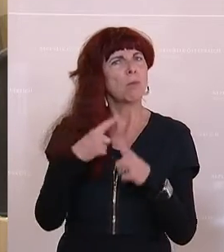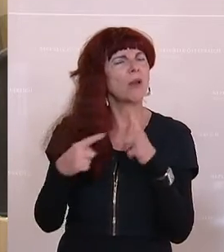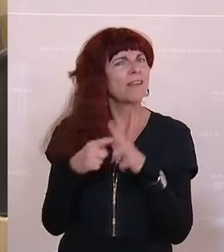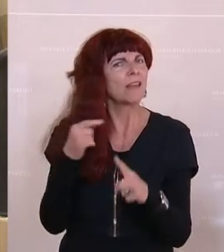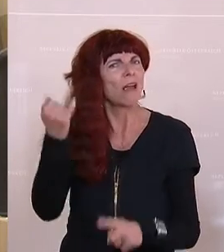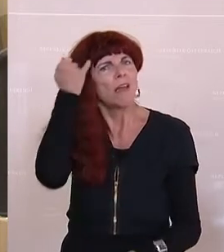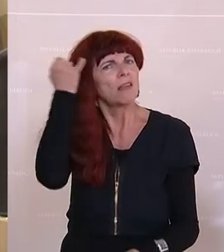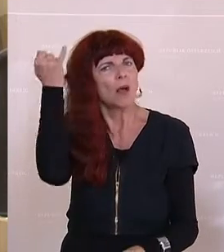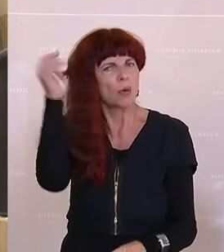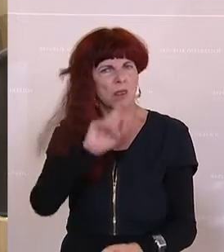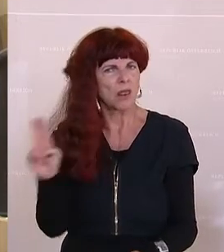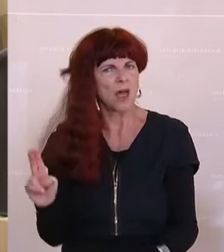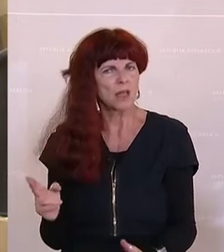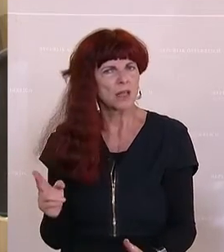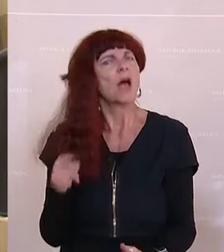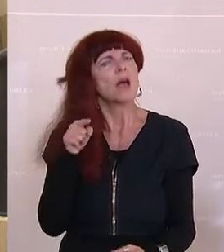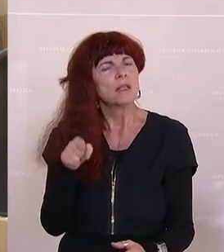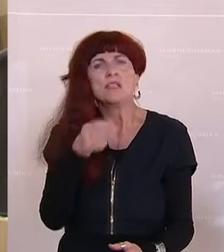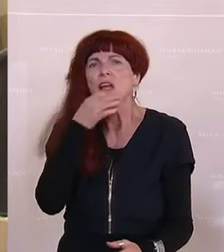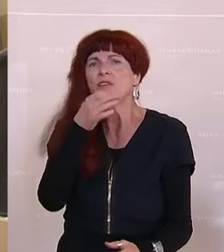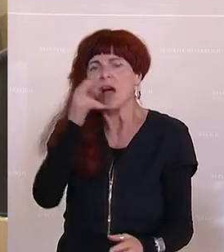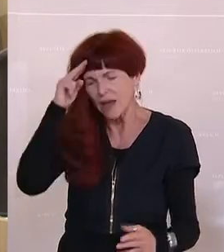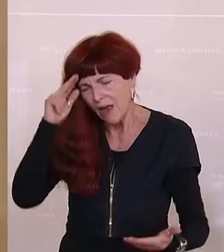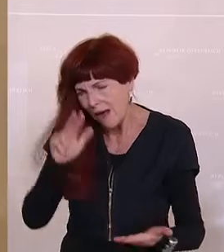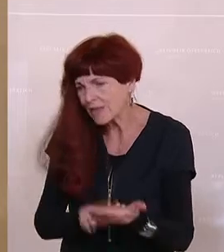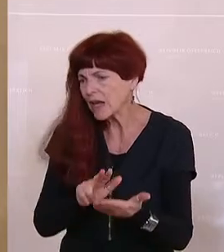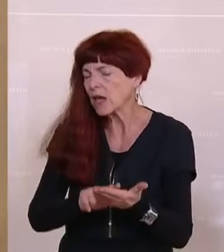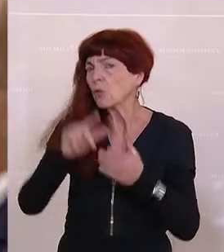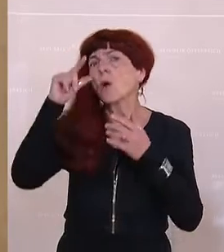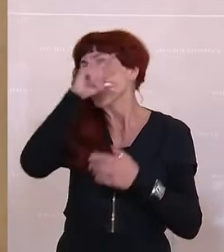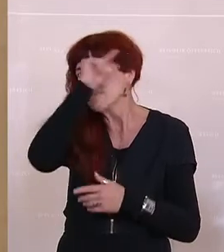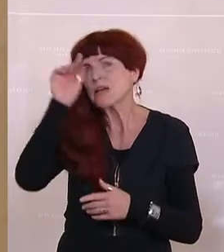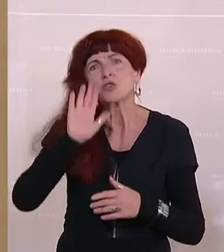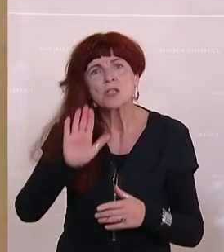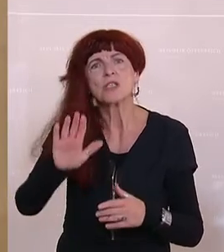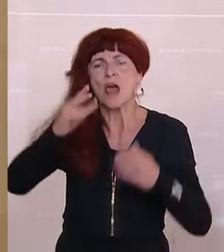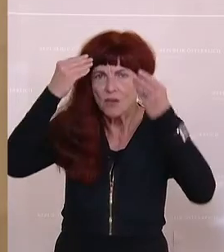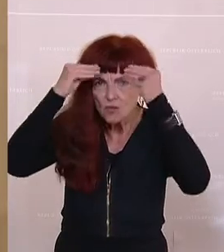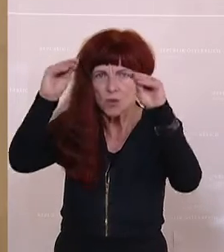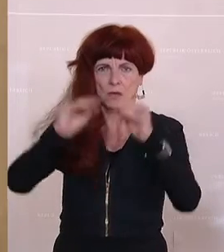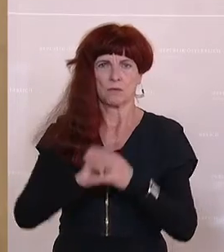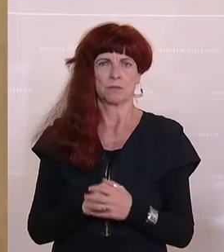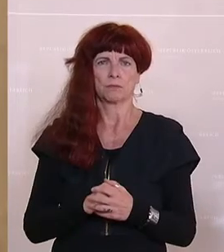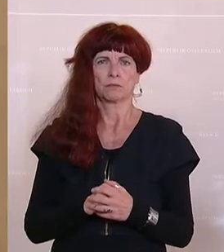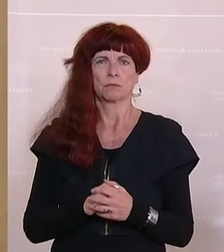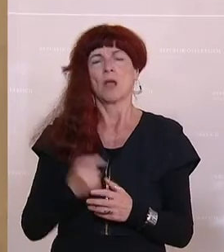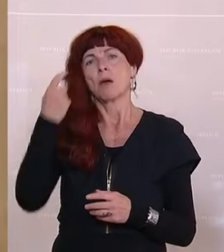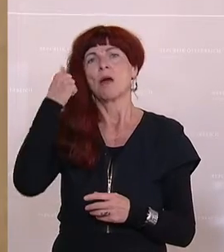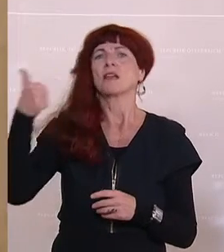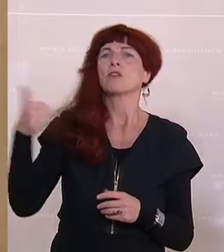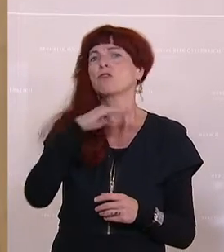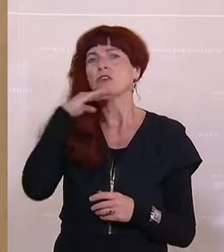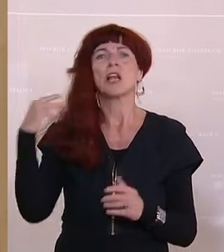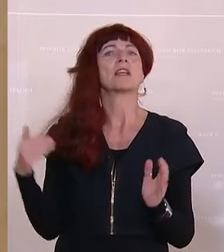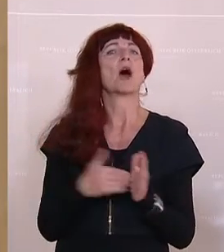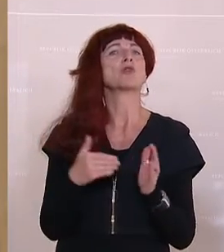Ideologie. Das ist einfach eine Frage der Anerkennung und der Menschenwürde. Es geht darum, für tausende österreichische